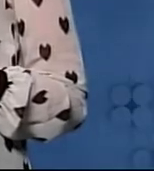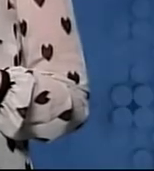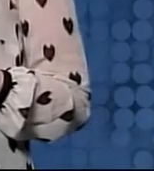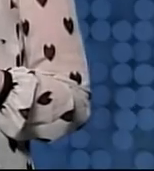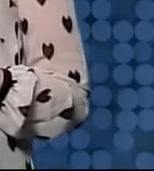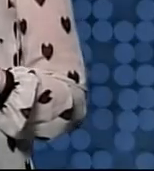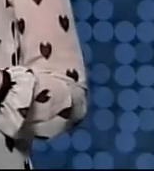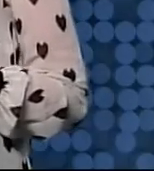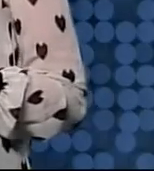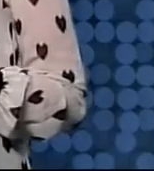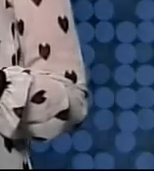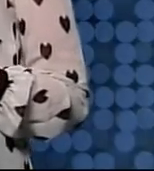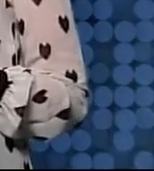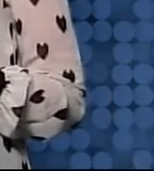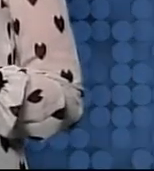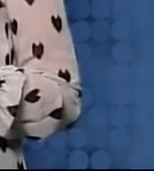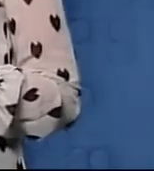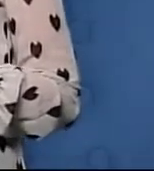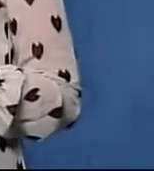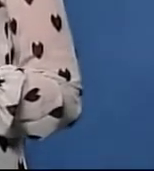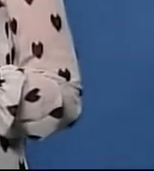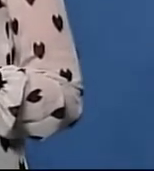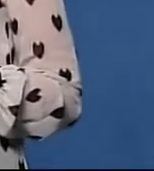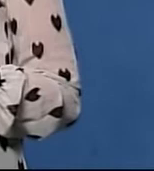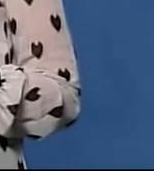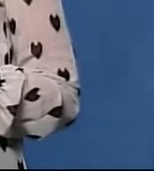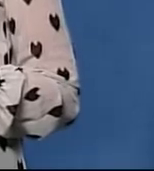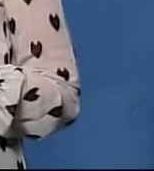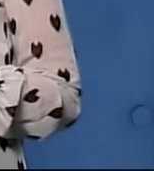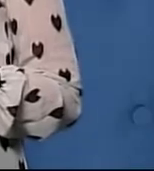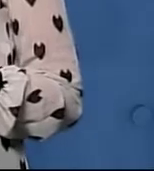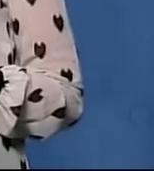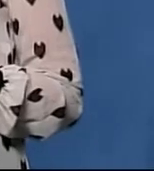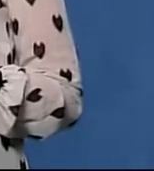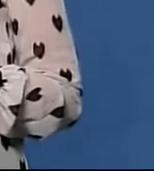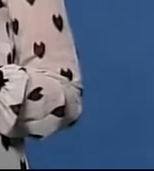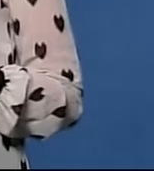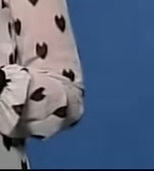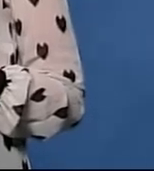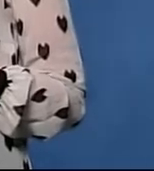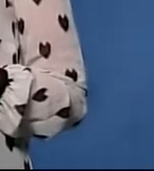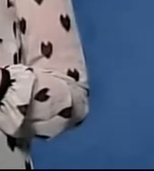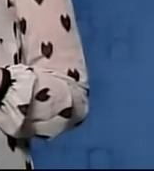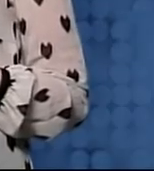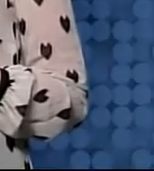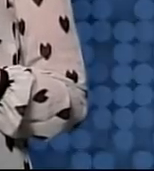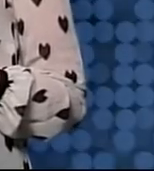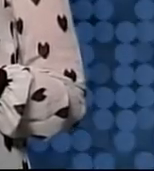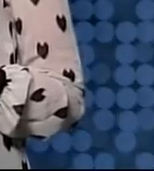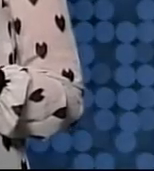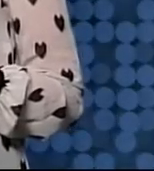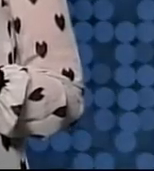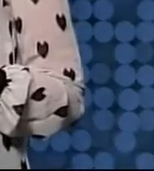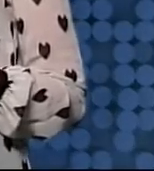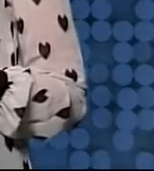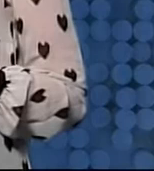приземлився. Якою ж буде погода – дізнаєтеся просто зараз. Майже весь день 12 квітня буде хмарним, до обіду без